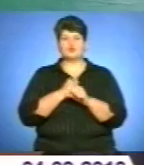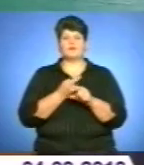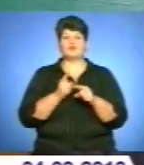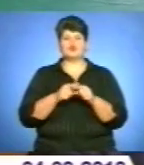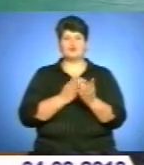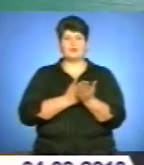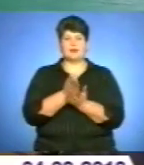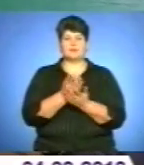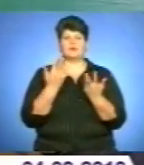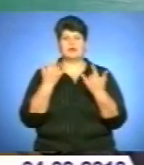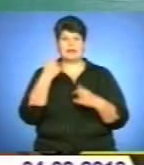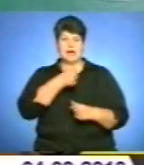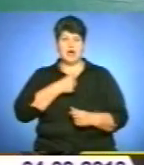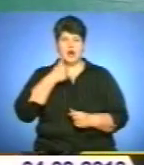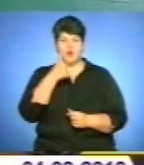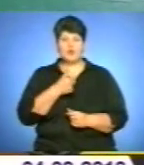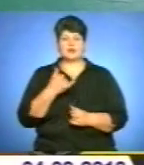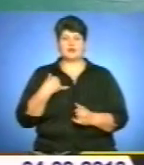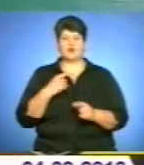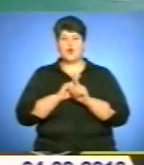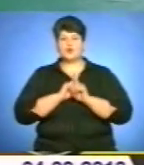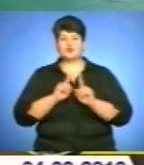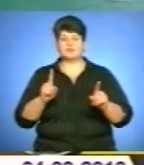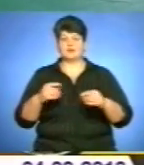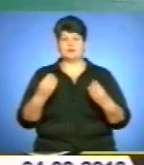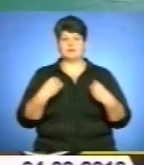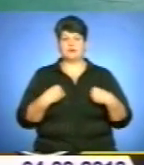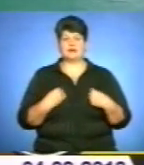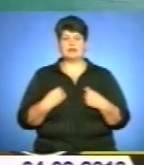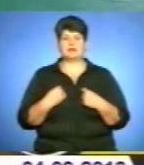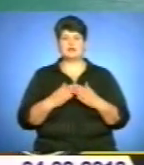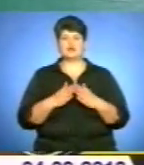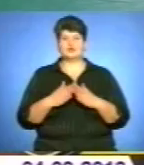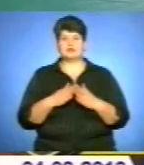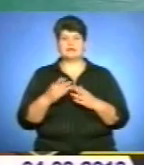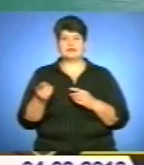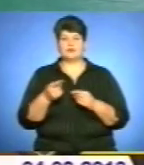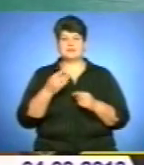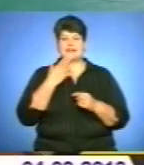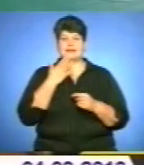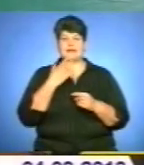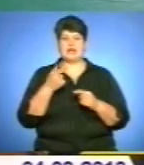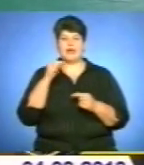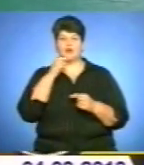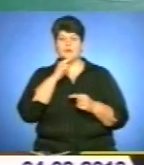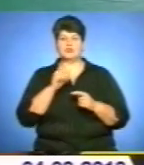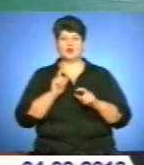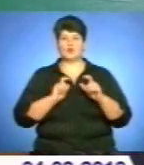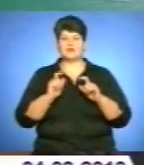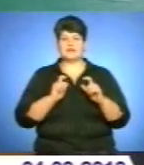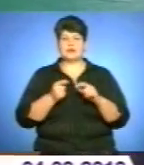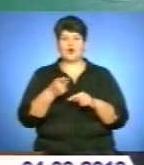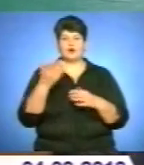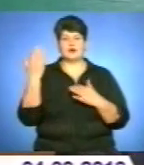декілька років і особливий поштовх нам дав наш сусід Тернопільський національний економічний університет, його колишній